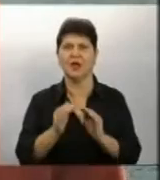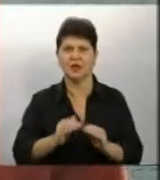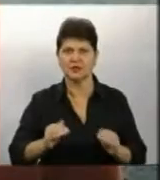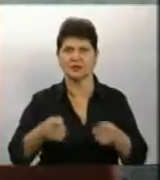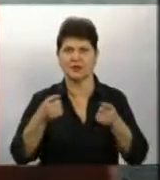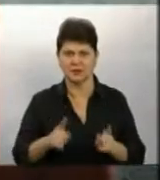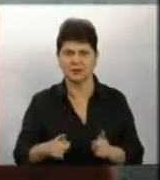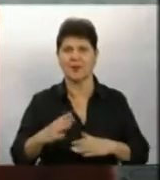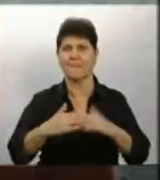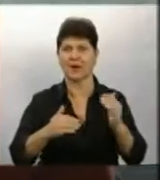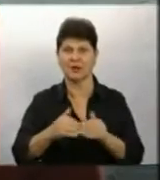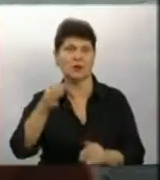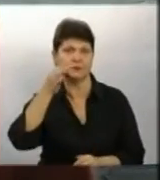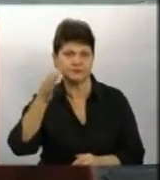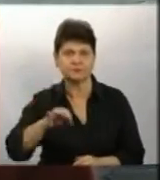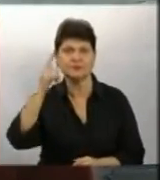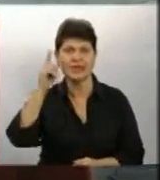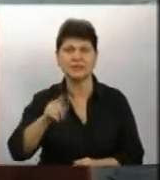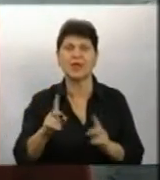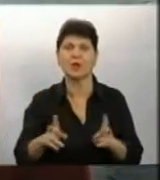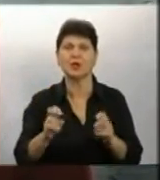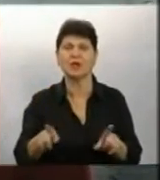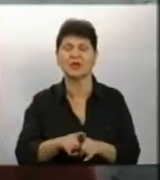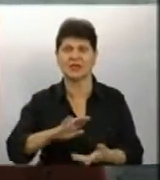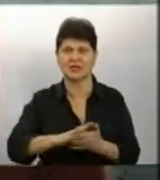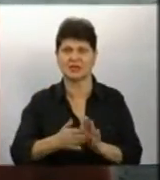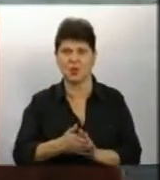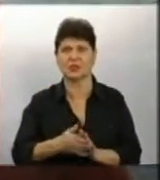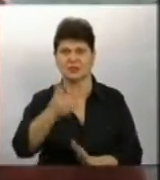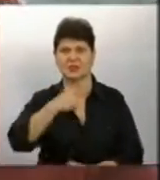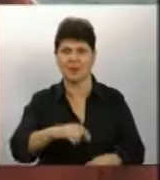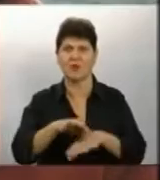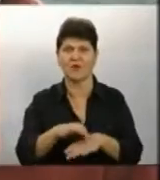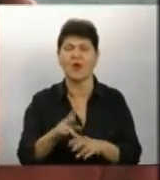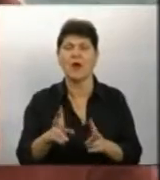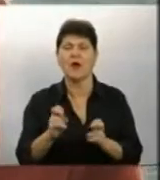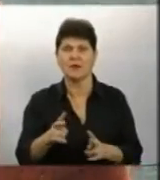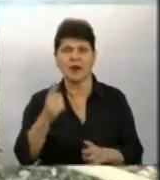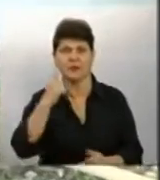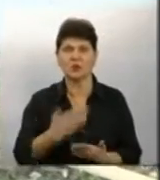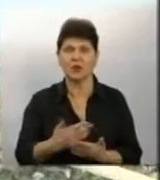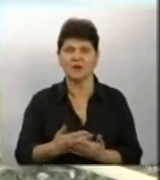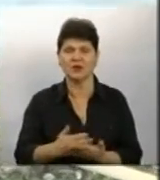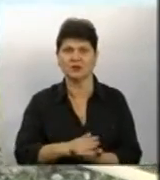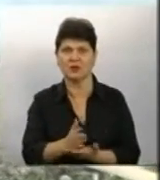набувають практику Вони знають, як в такій ситуації себе поводити, як зорієнтуватися на місії